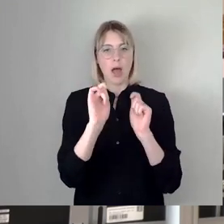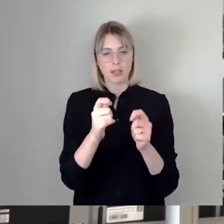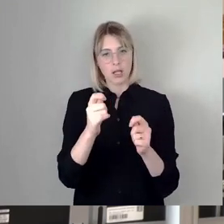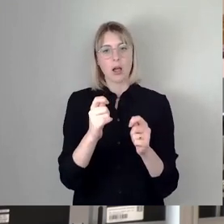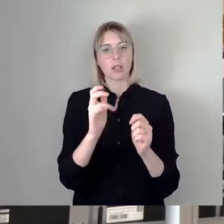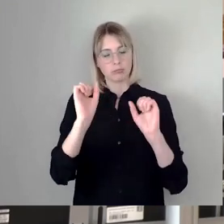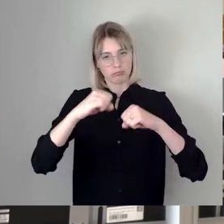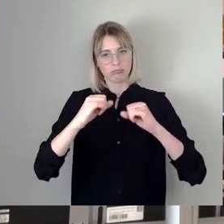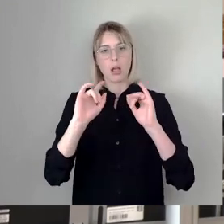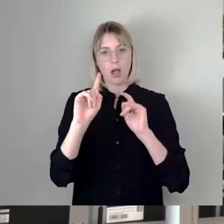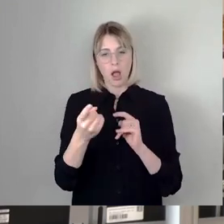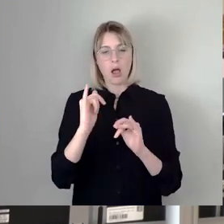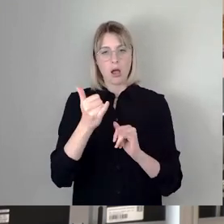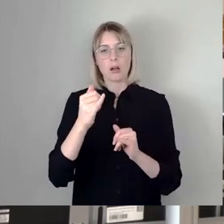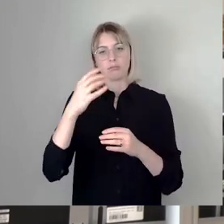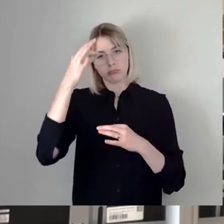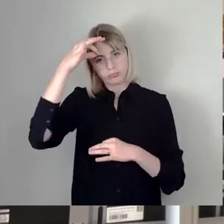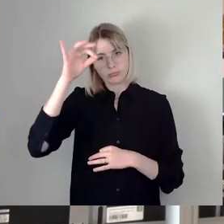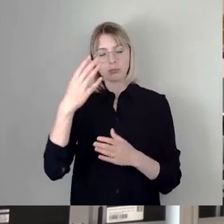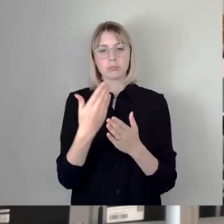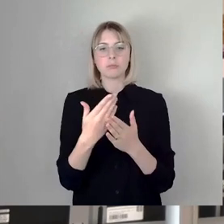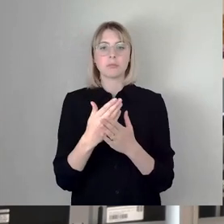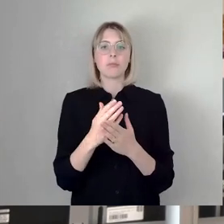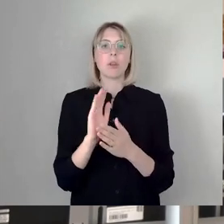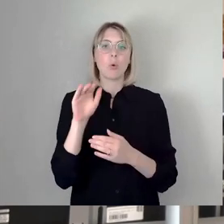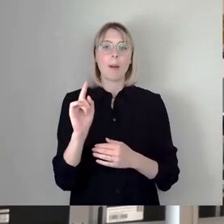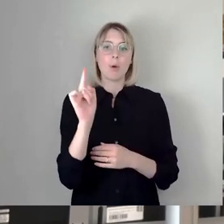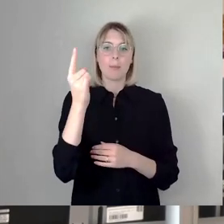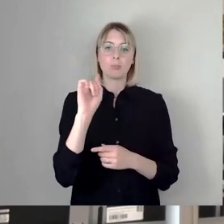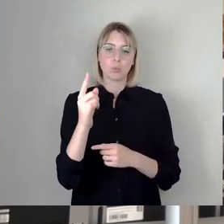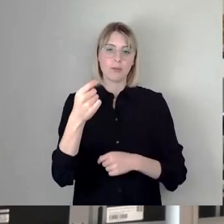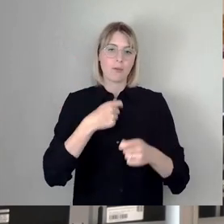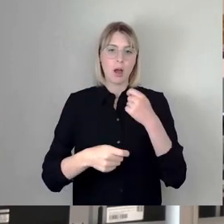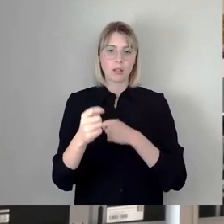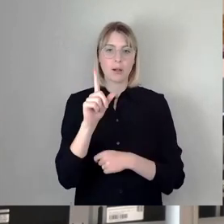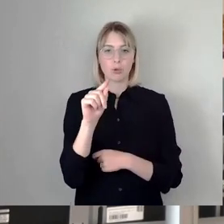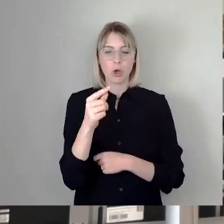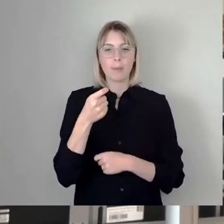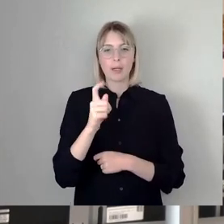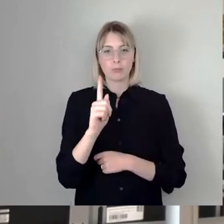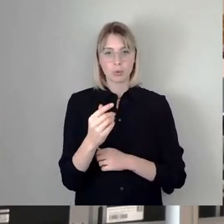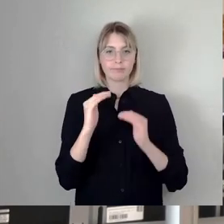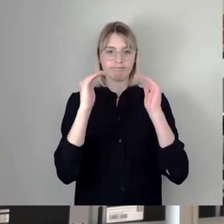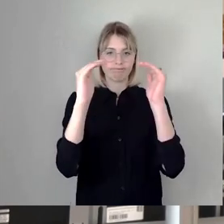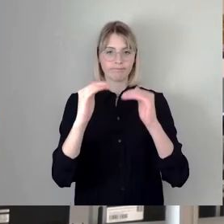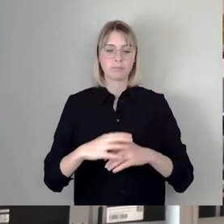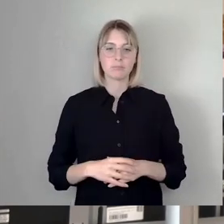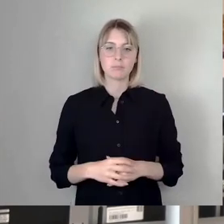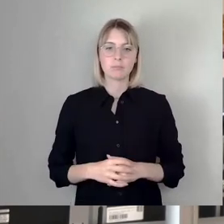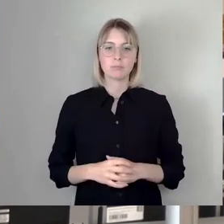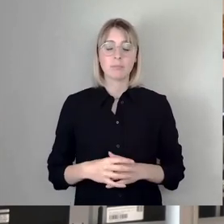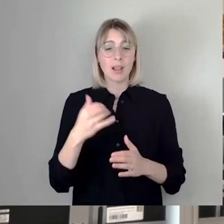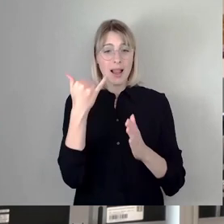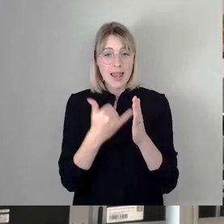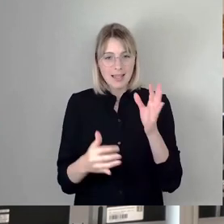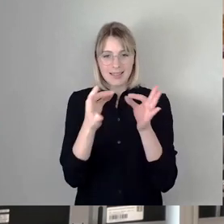Oberbürgermeister soll verhandeln und die Miete muss entsprechend angehoben werden. Letzter Gedanke, letzter Satz.